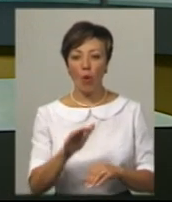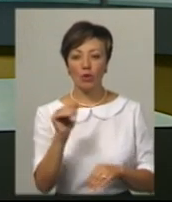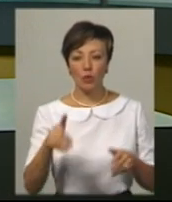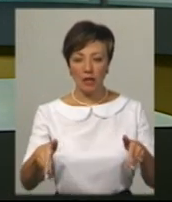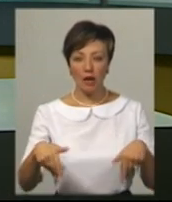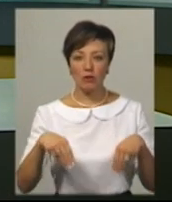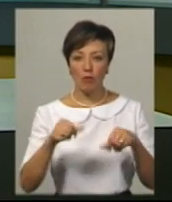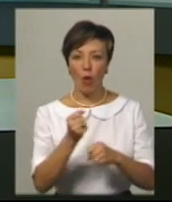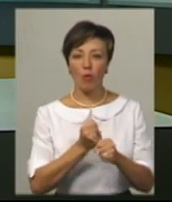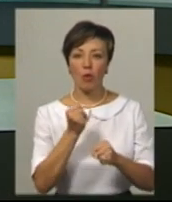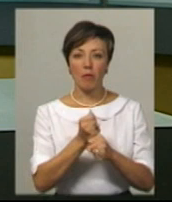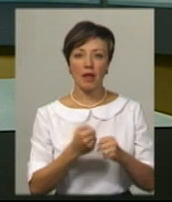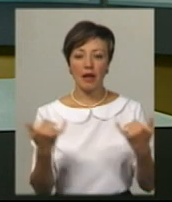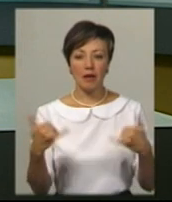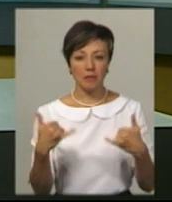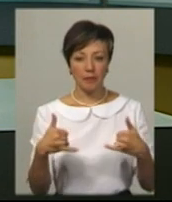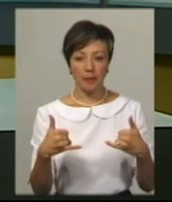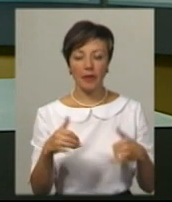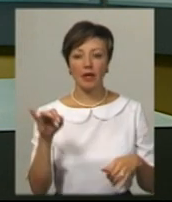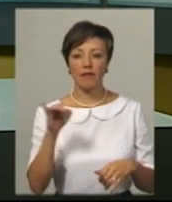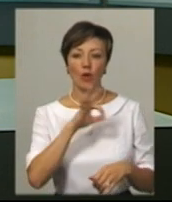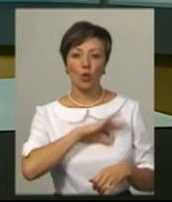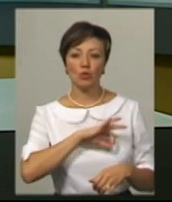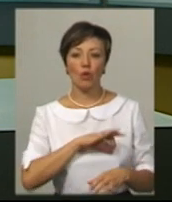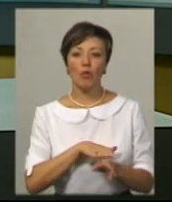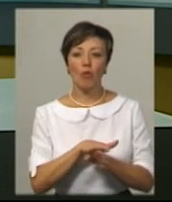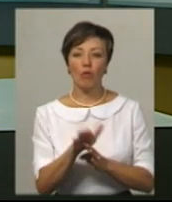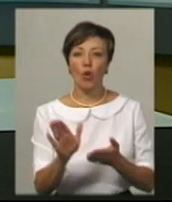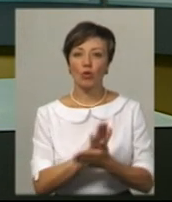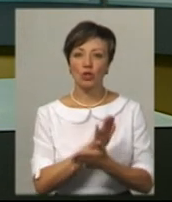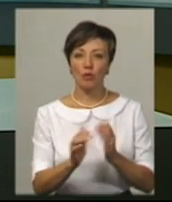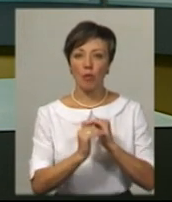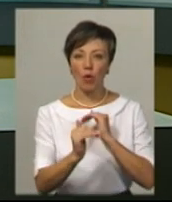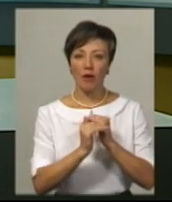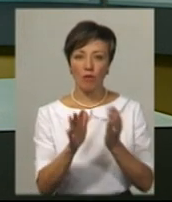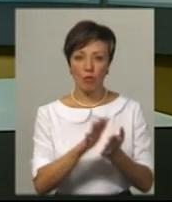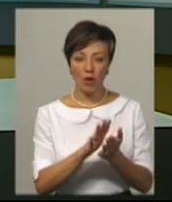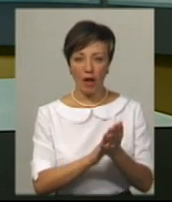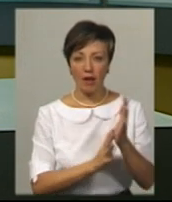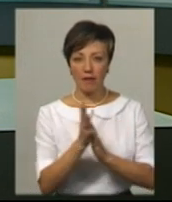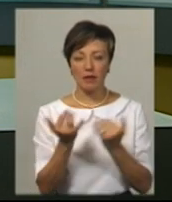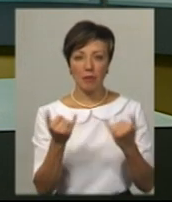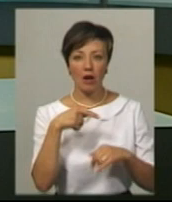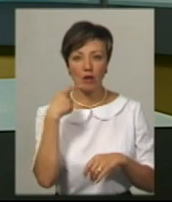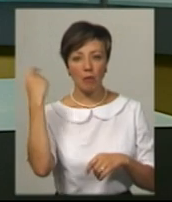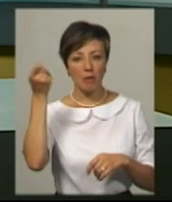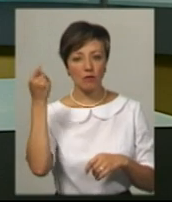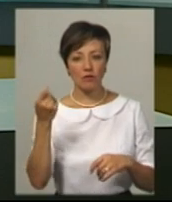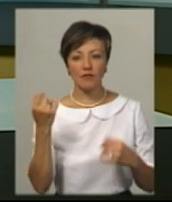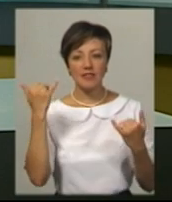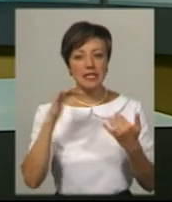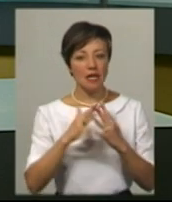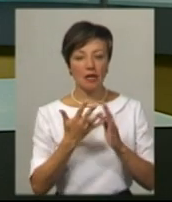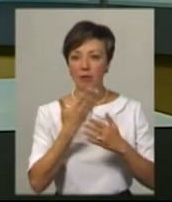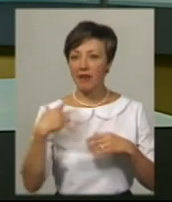ділянку землі, обробила її гербіцидами. Їх використовують для повного очищення полів від бур'янів. Тепер, каже, пасовища у селі немає,